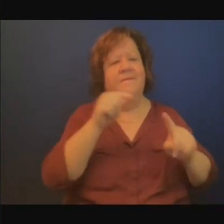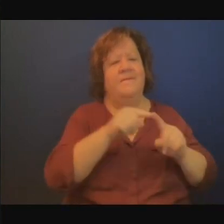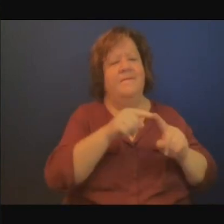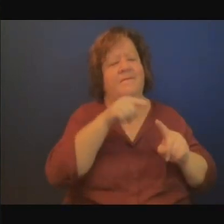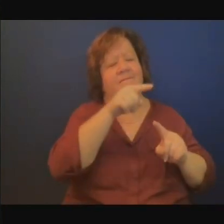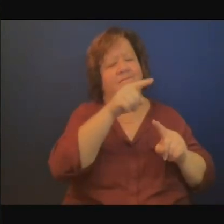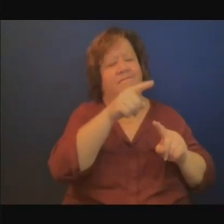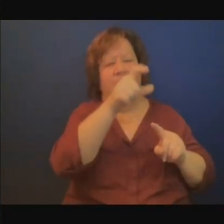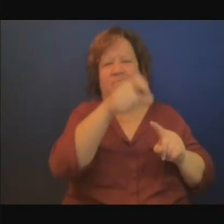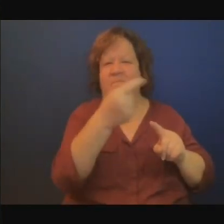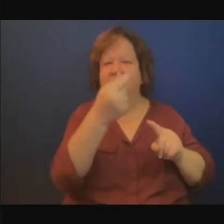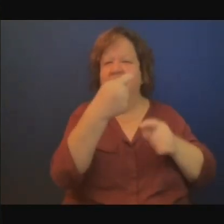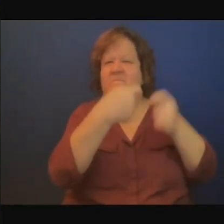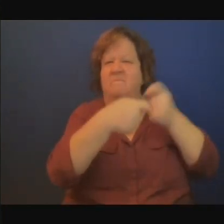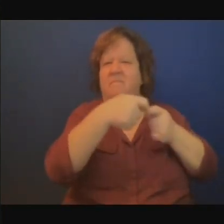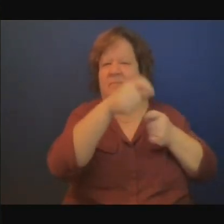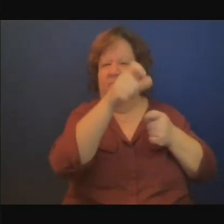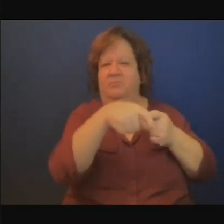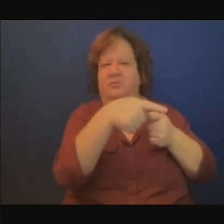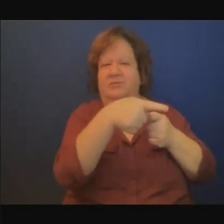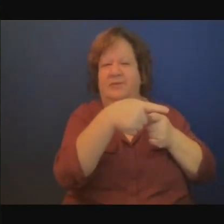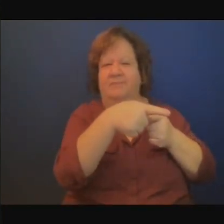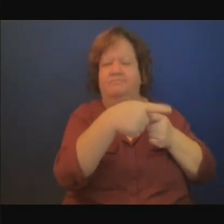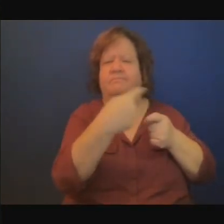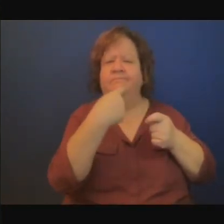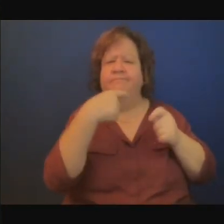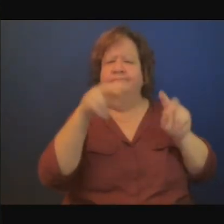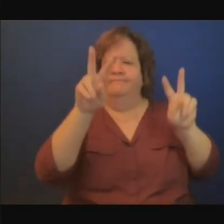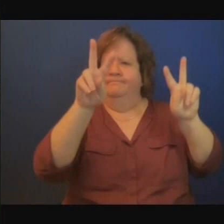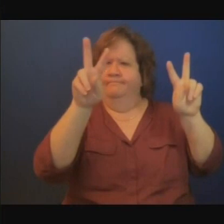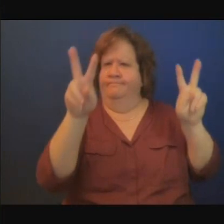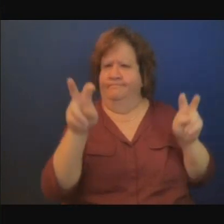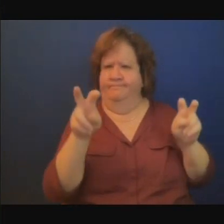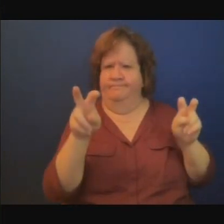qu'il fallait développer les systèmes financiers